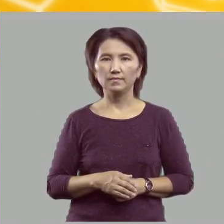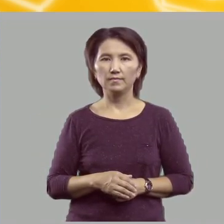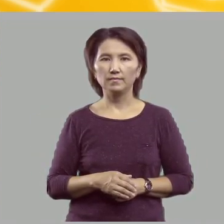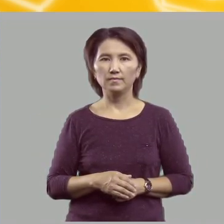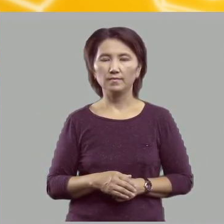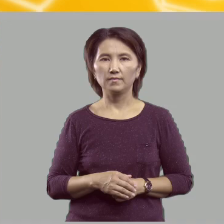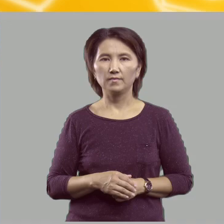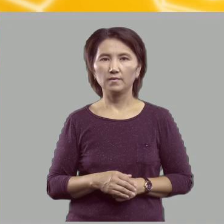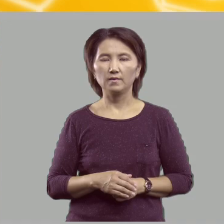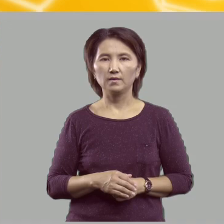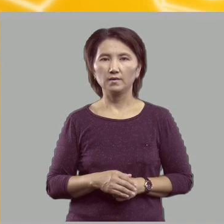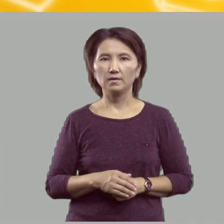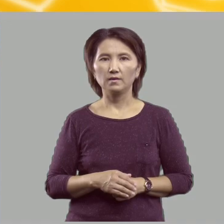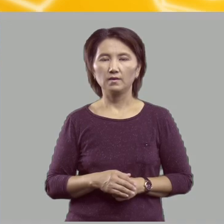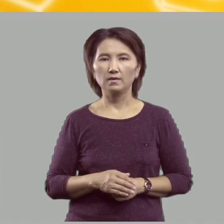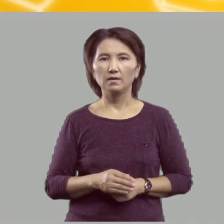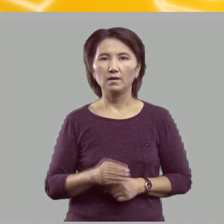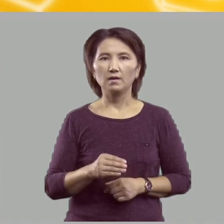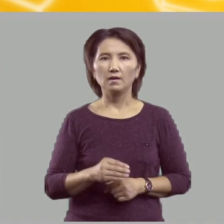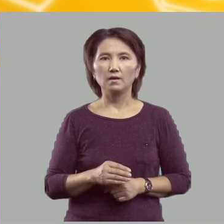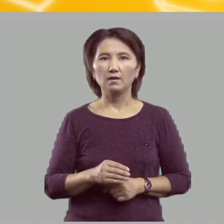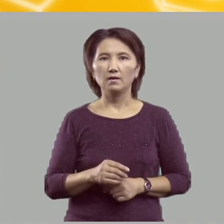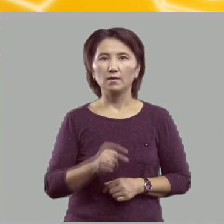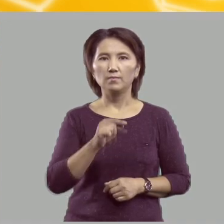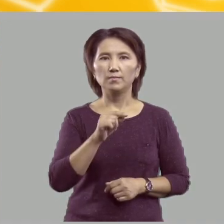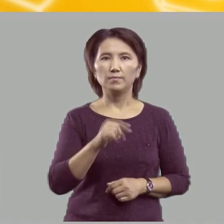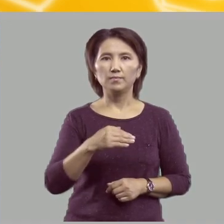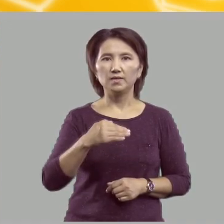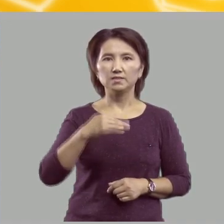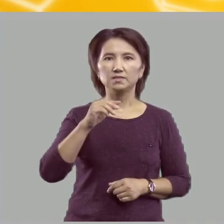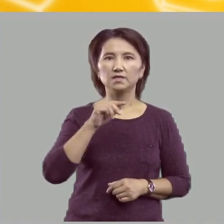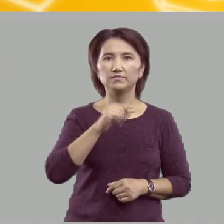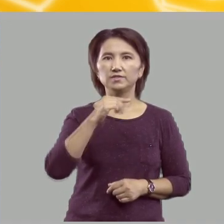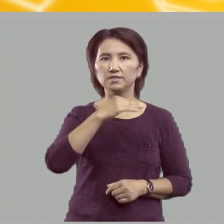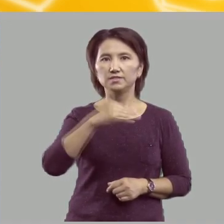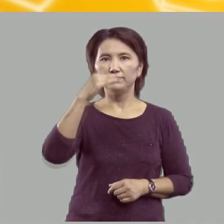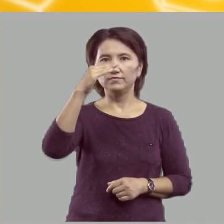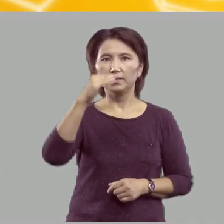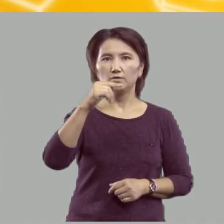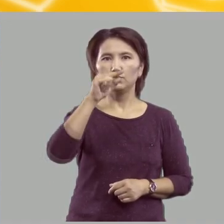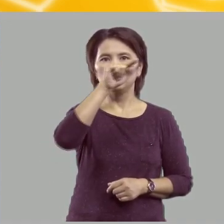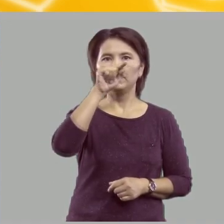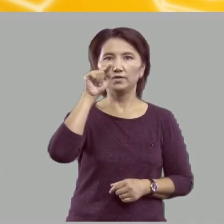Поставьте сверху над буквой две точки.